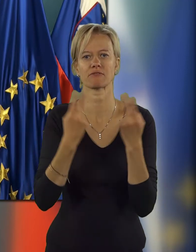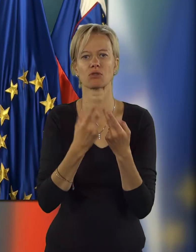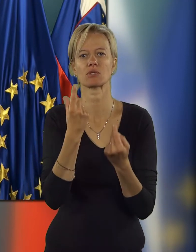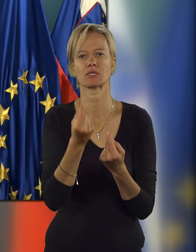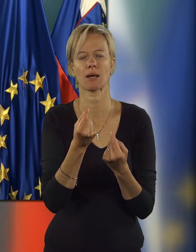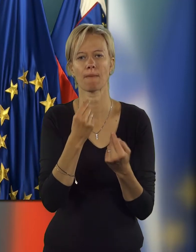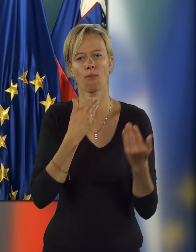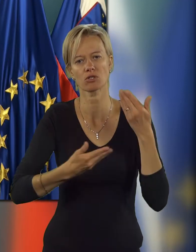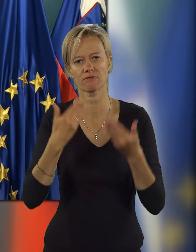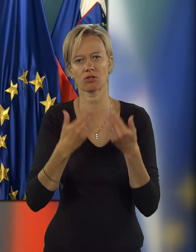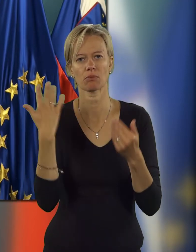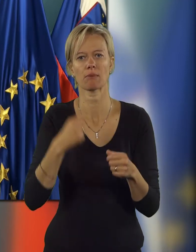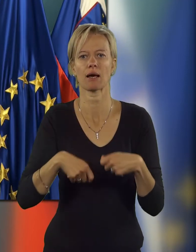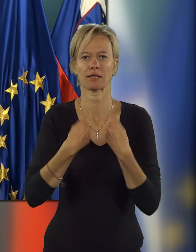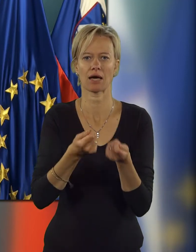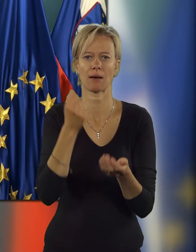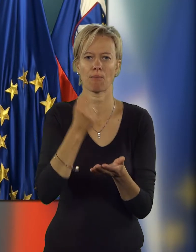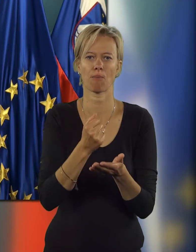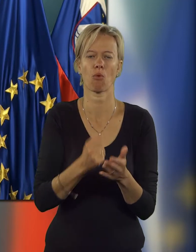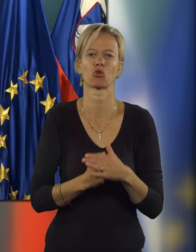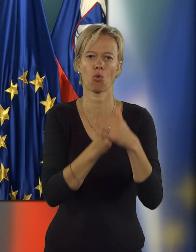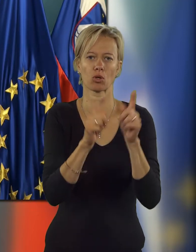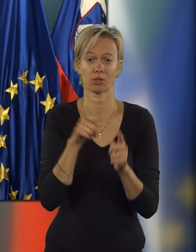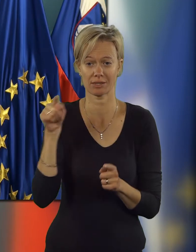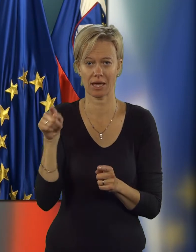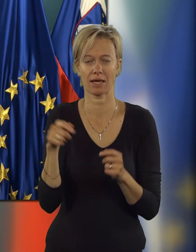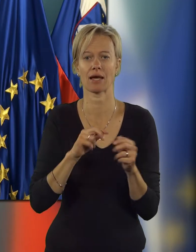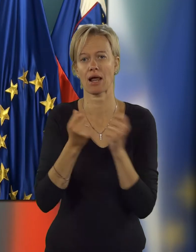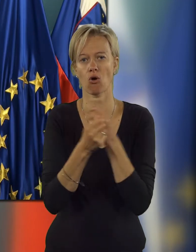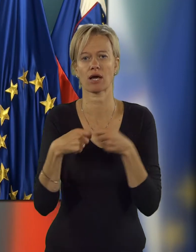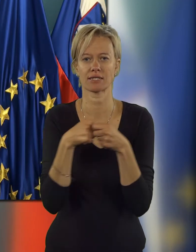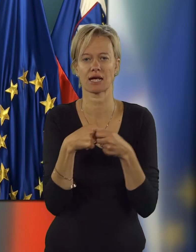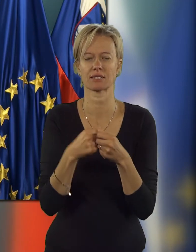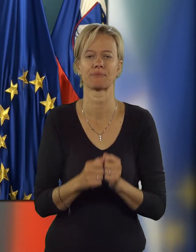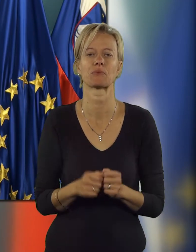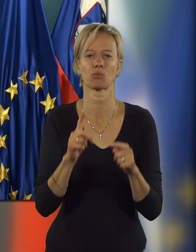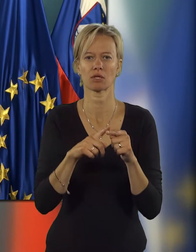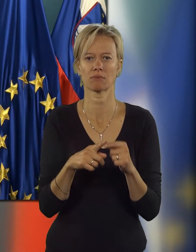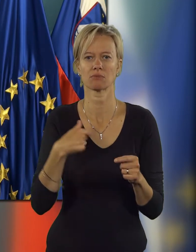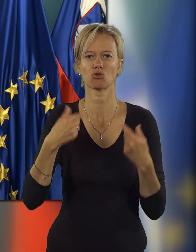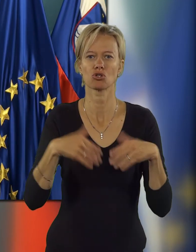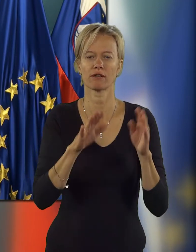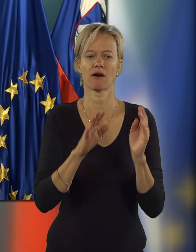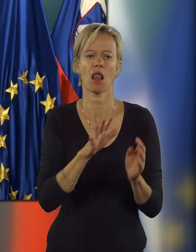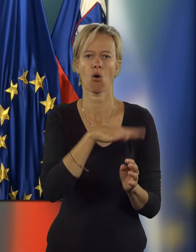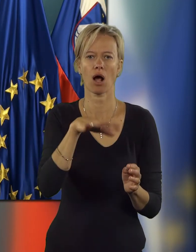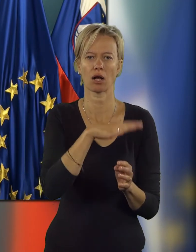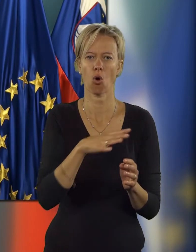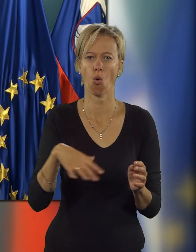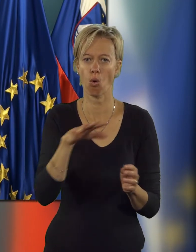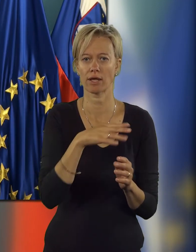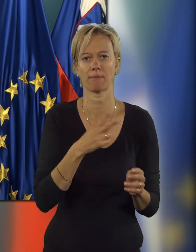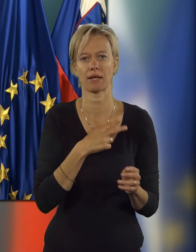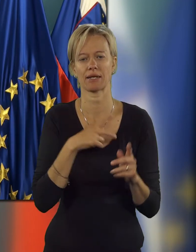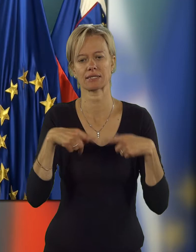svetu s posvetom, kjer je bilo podpora dana tudi tej reorganizaciji. Potem smo šli v lokalno okolje,